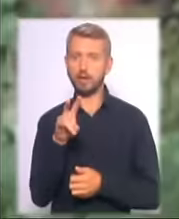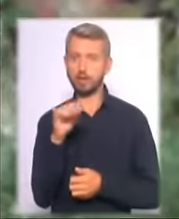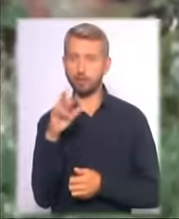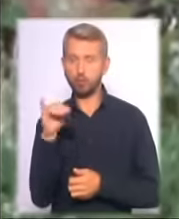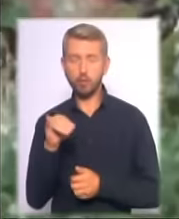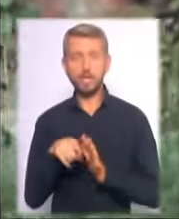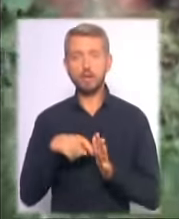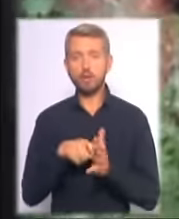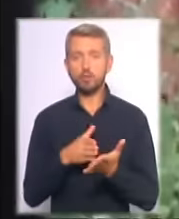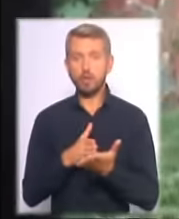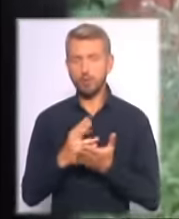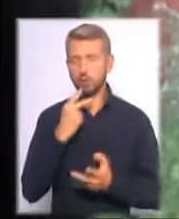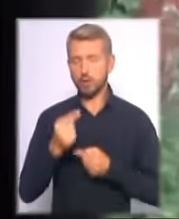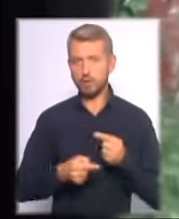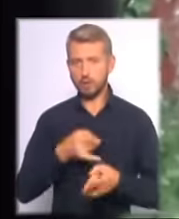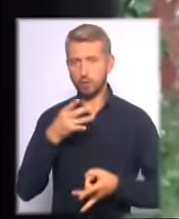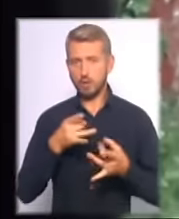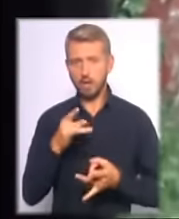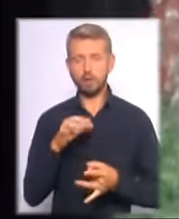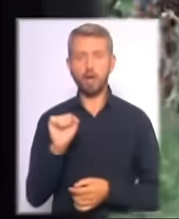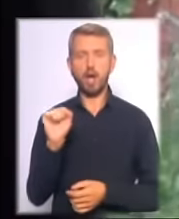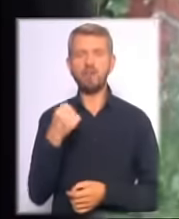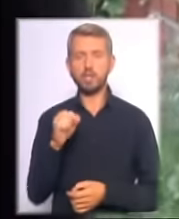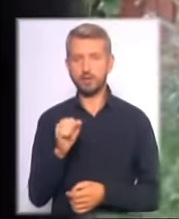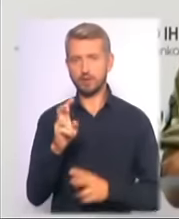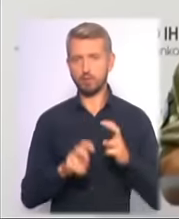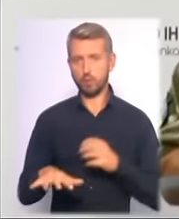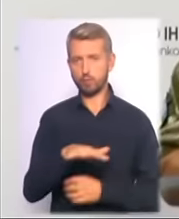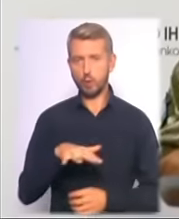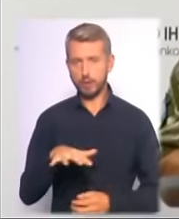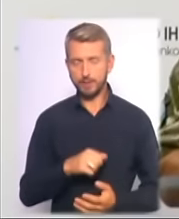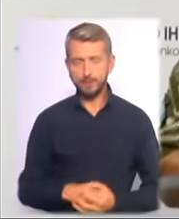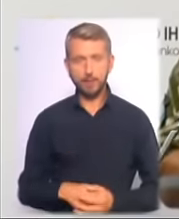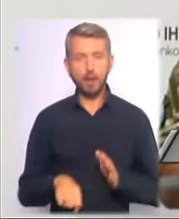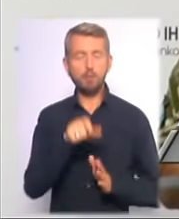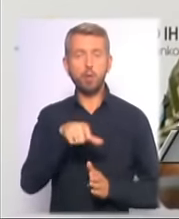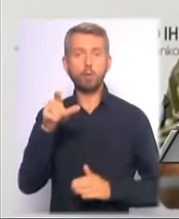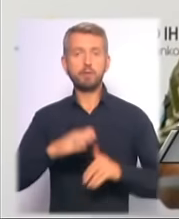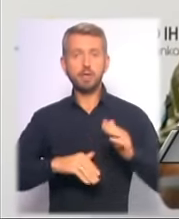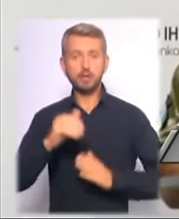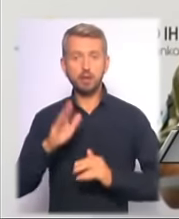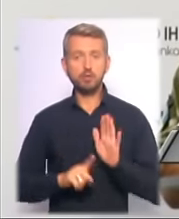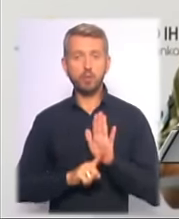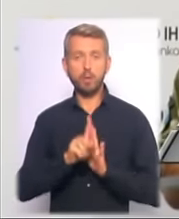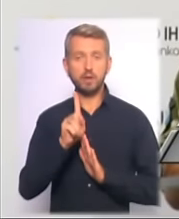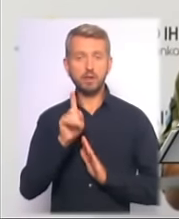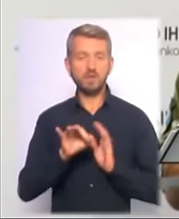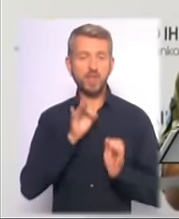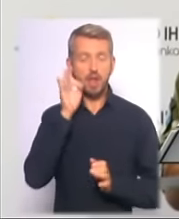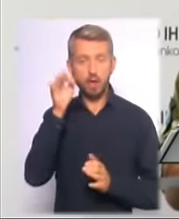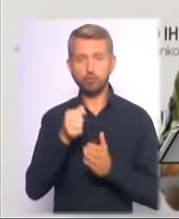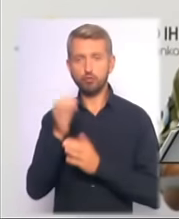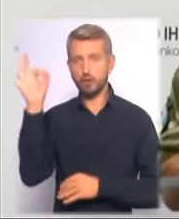традиційно стріляли в Авдіївській промзоні. Войовики практично з світанку до заходу